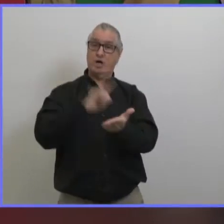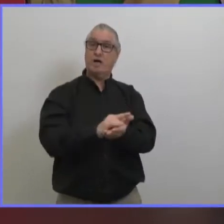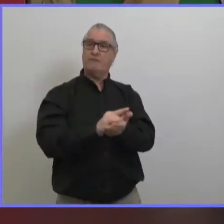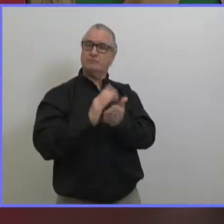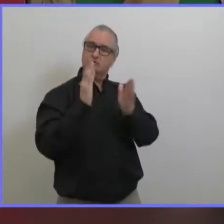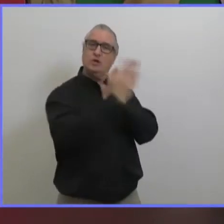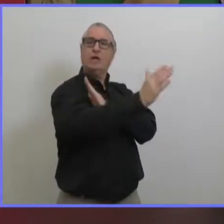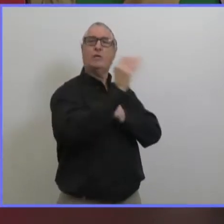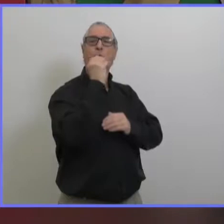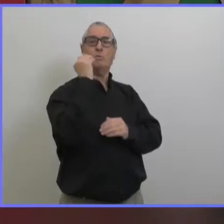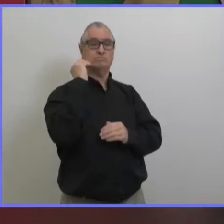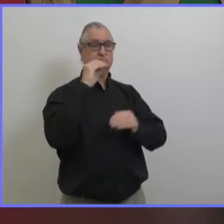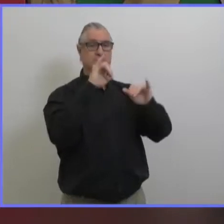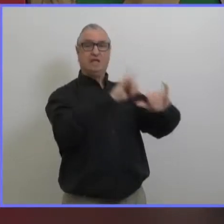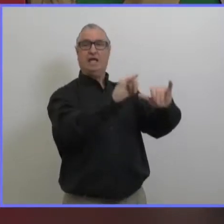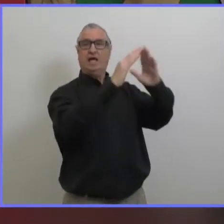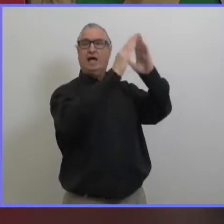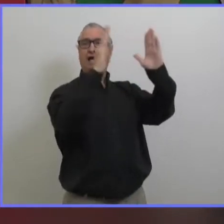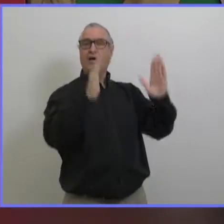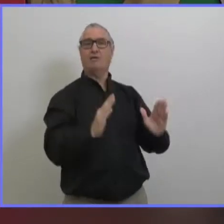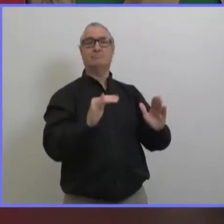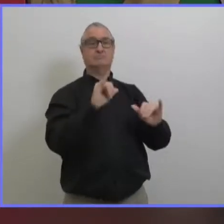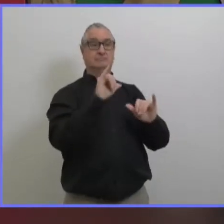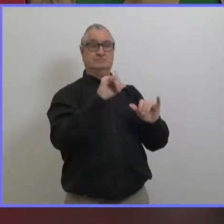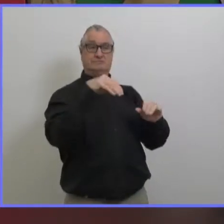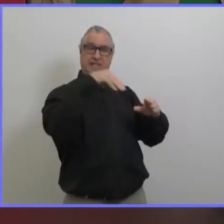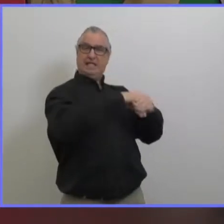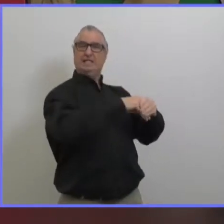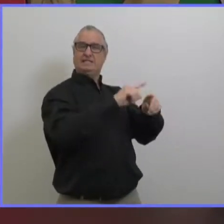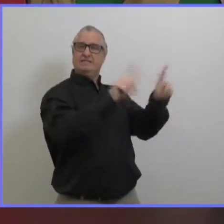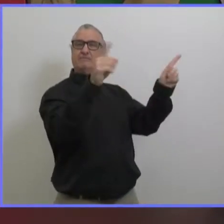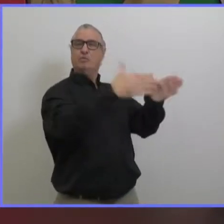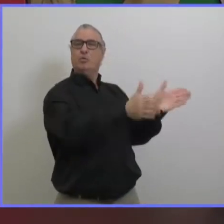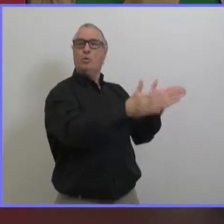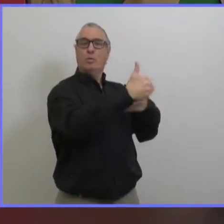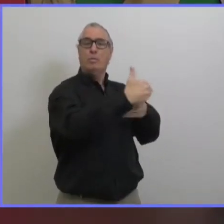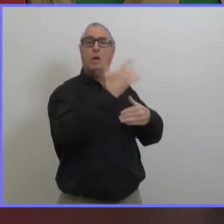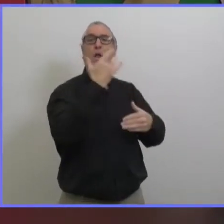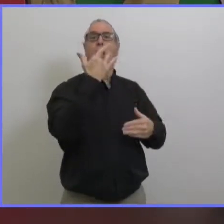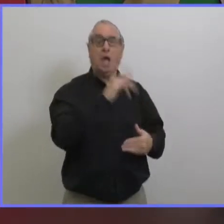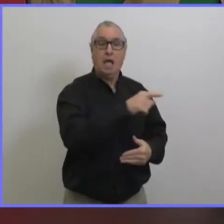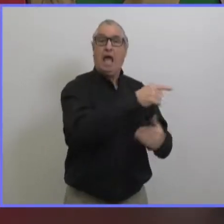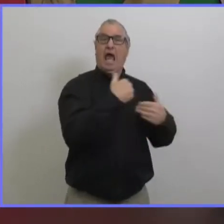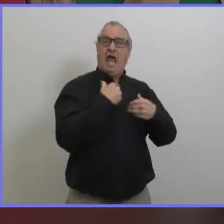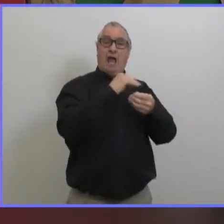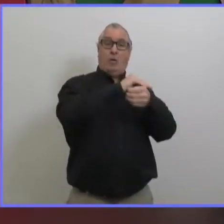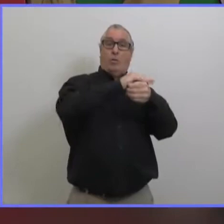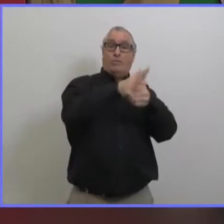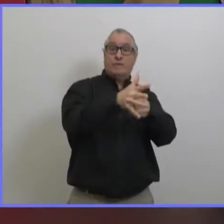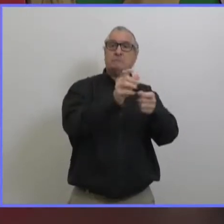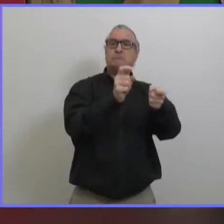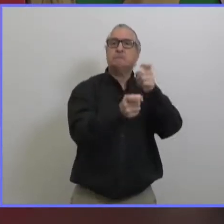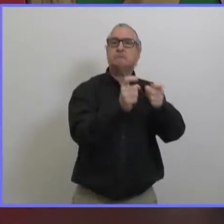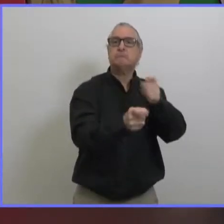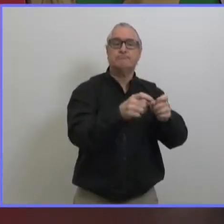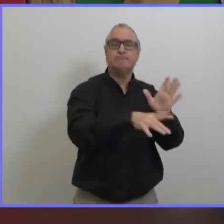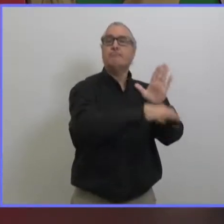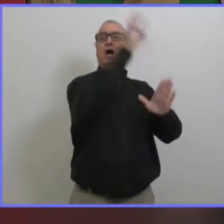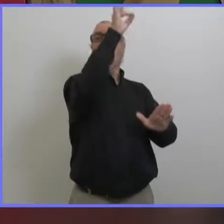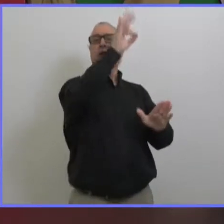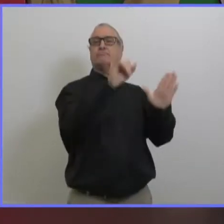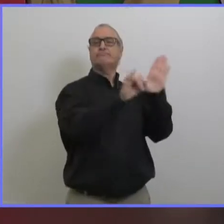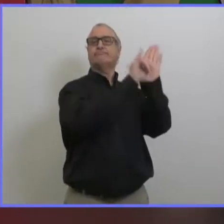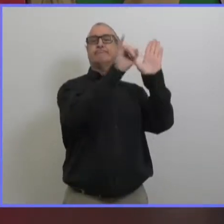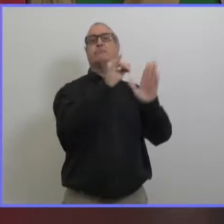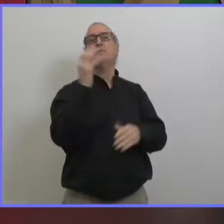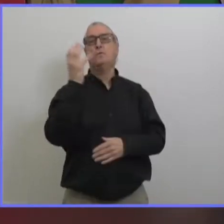cette personne là les contacts ont été identifiés ces personnes ont été isolées immédiatement donc c'est vraiment les mesures de santé publique combiné